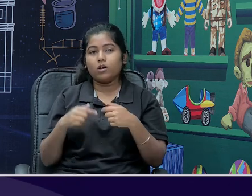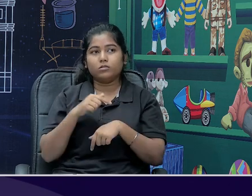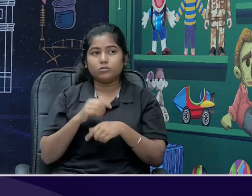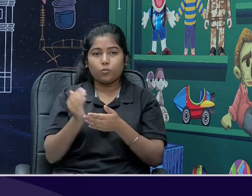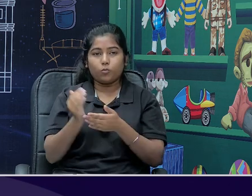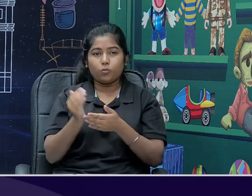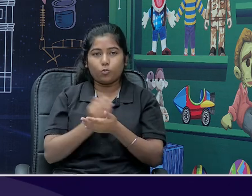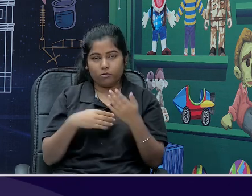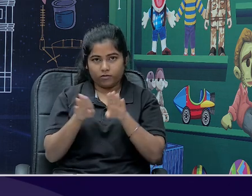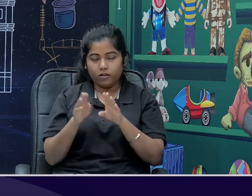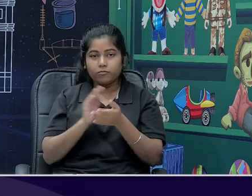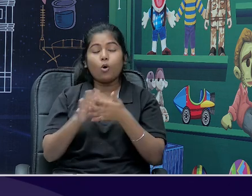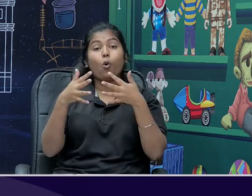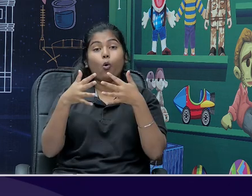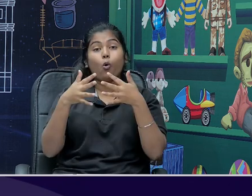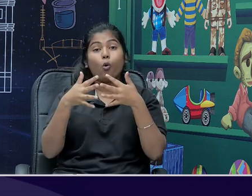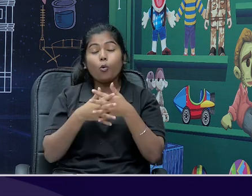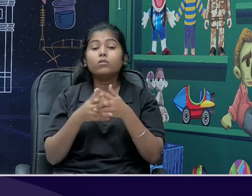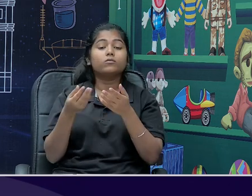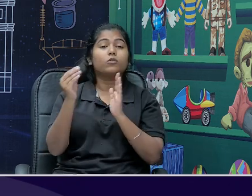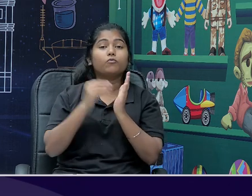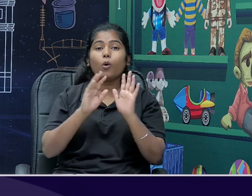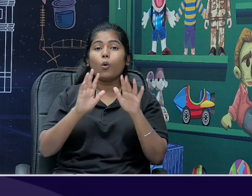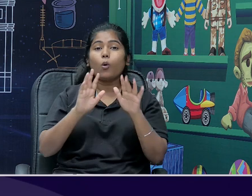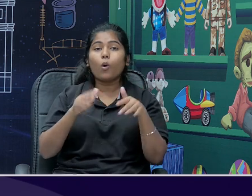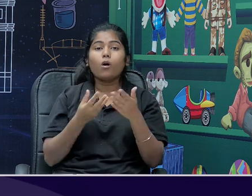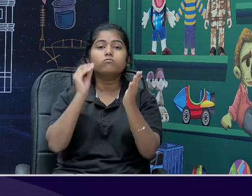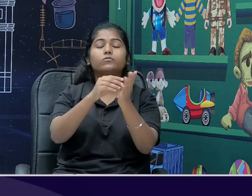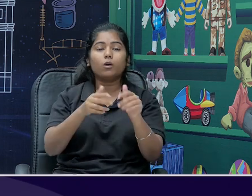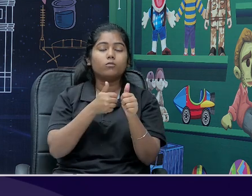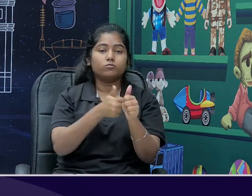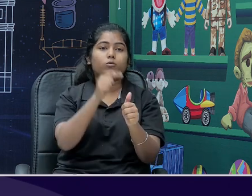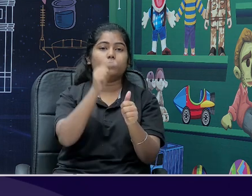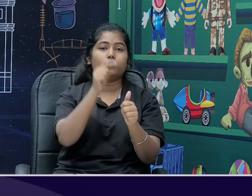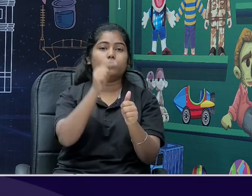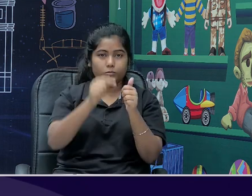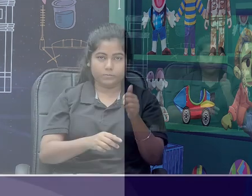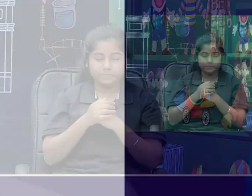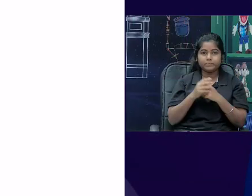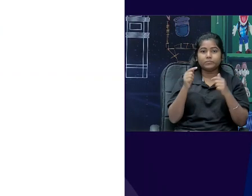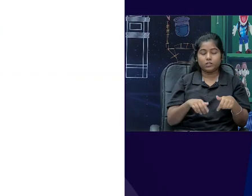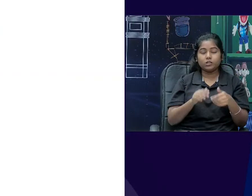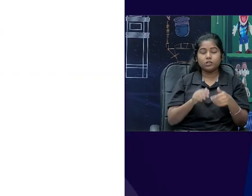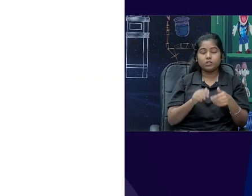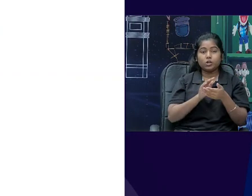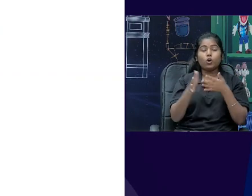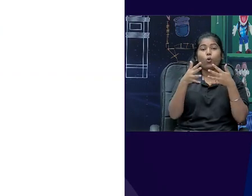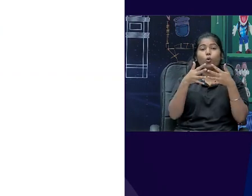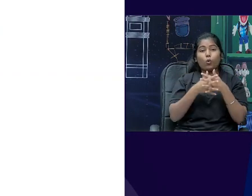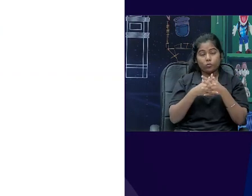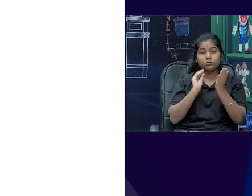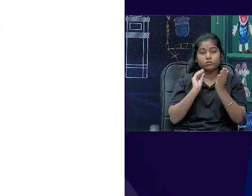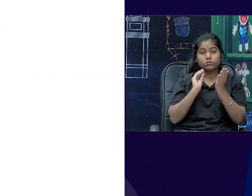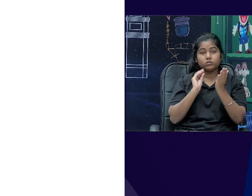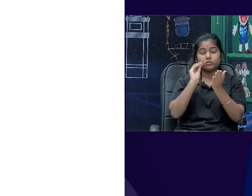समाप्त करना होगा हम एक बार homework submission format और देख लेते हैं let's move in the presentation please तो यह आपका homework submission format है